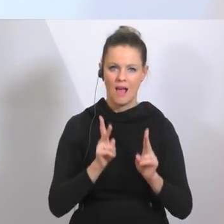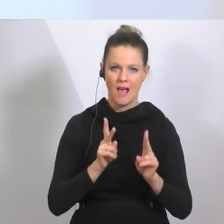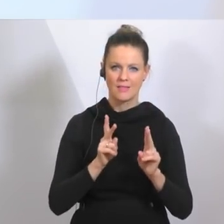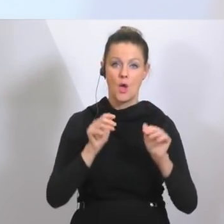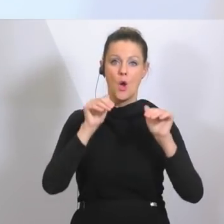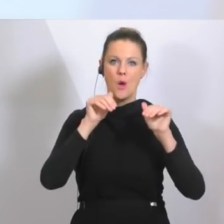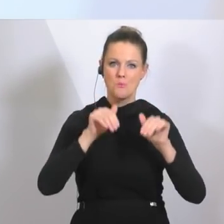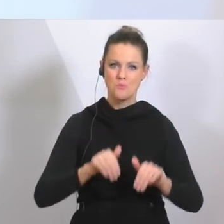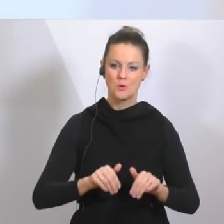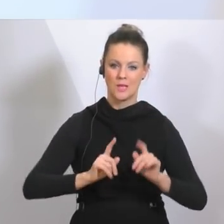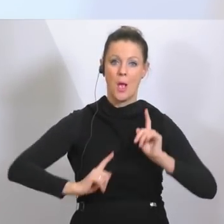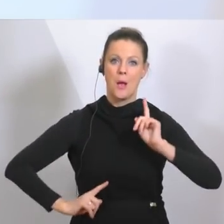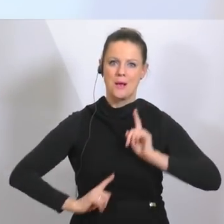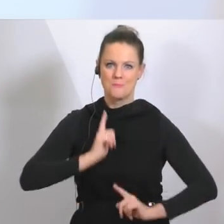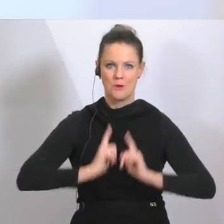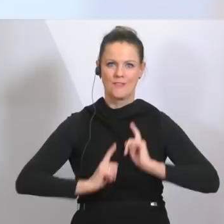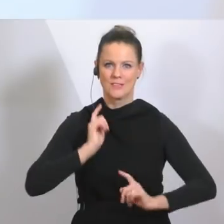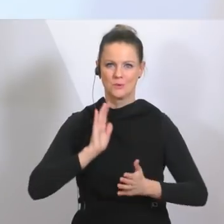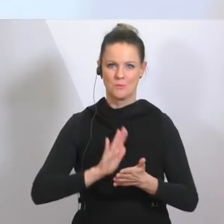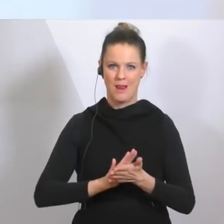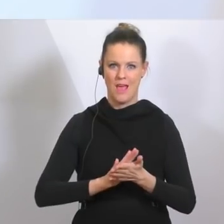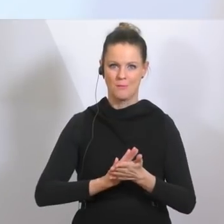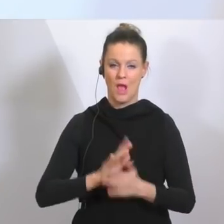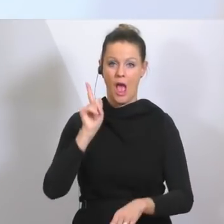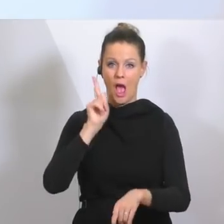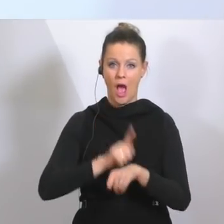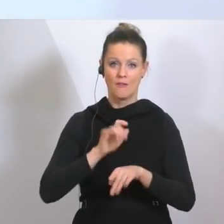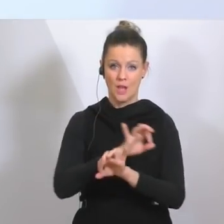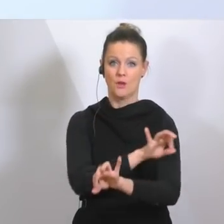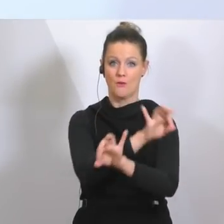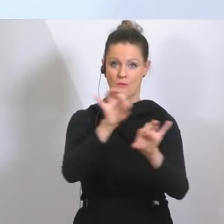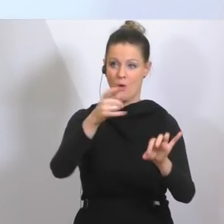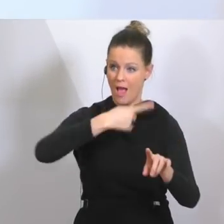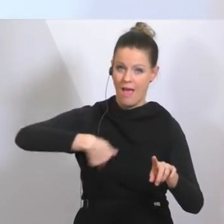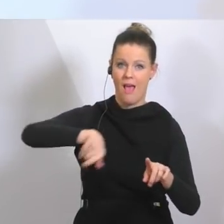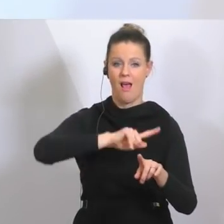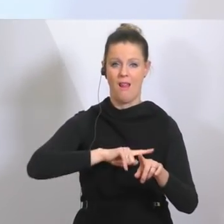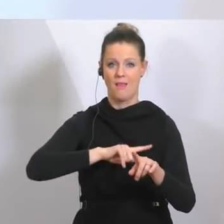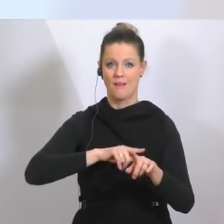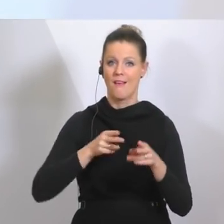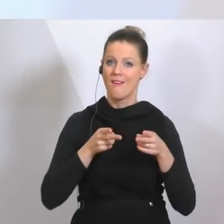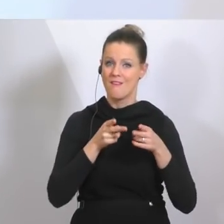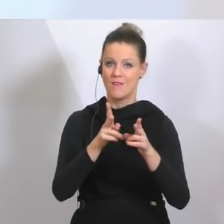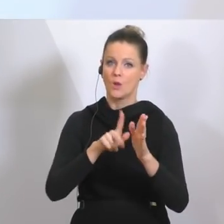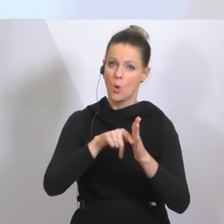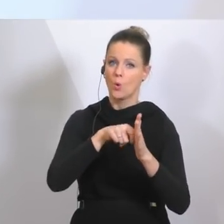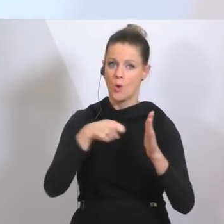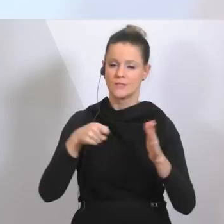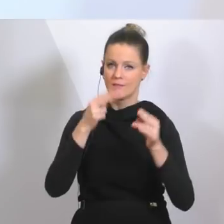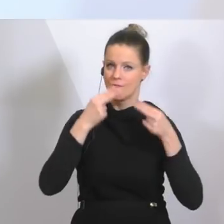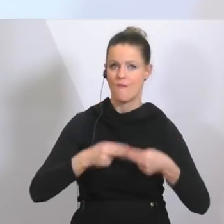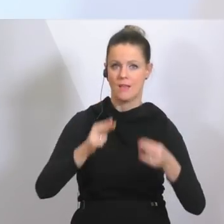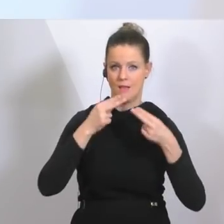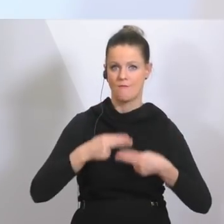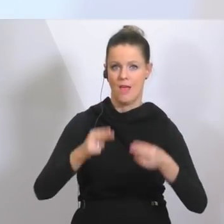Bestärkung sein, muss ein Auftrag sein für uns alle, diesen Weg sehr, sehr konsequent gemeinsam weiterzugehen, weil